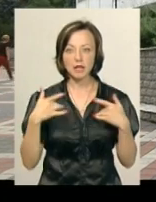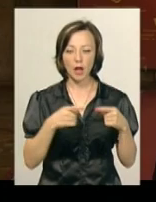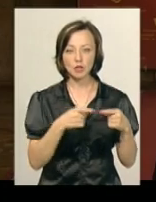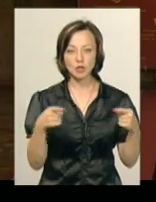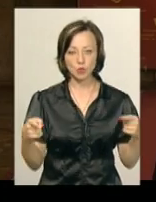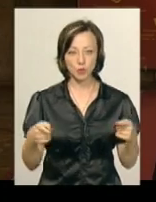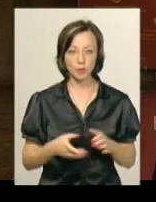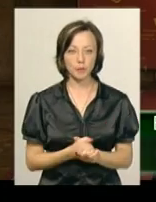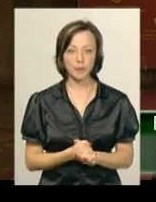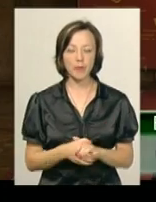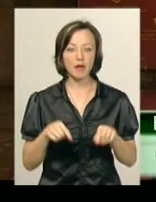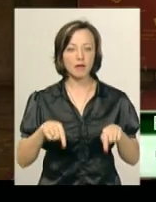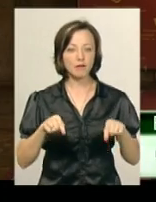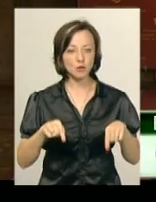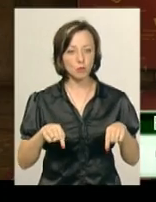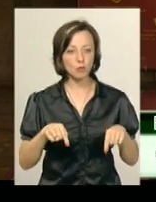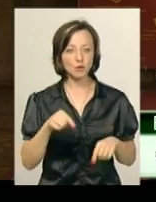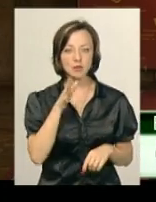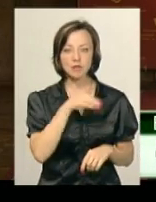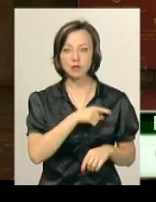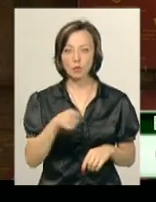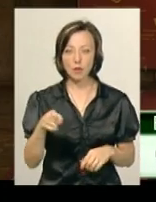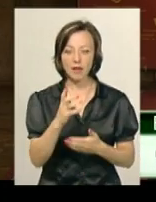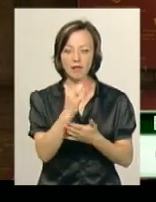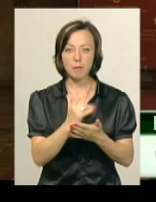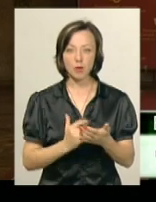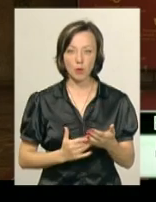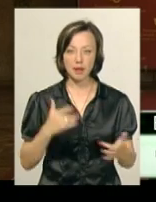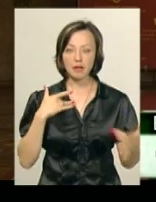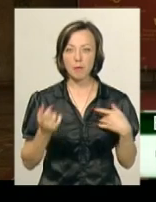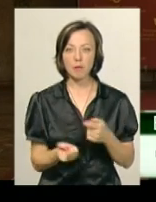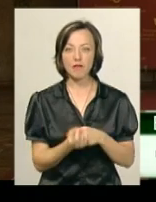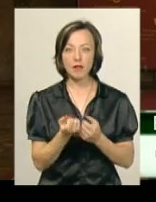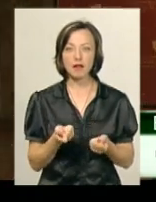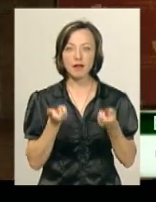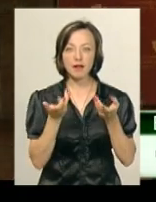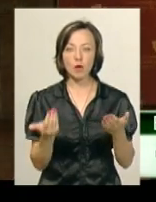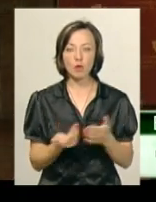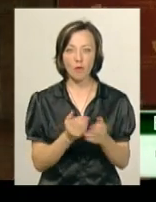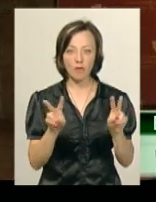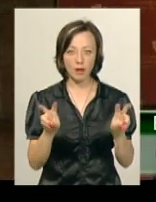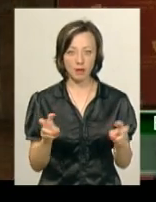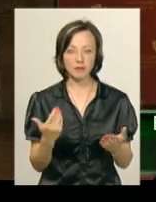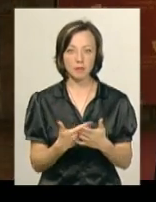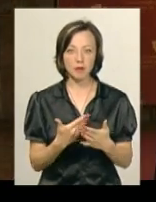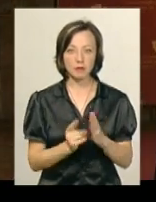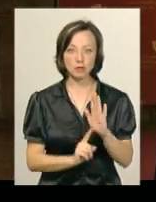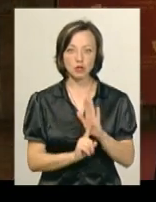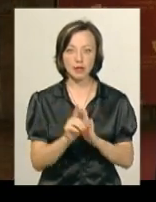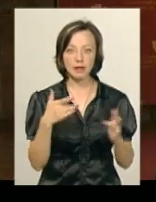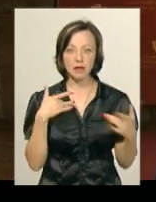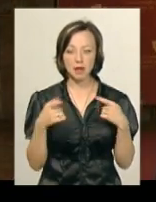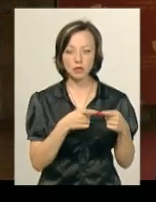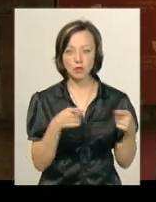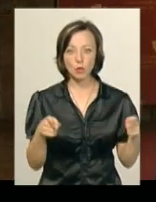сезону. У цьому сезоні в репертуарі театру появилося кілька нових назв. Наприклад, на початку театрального